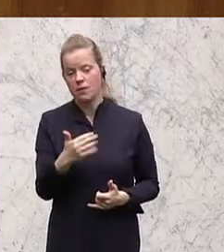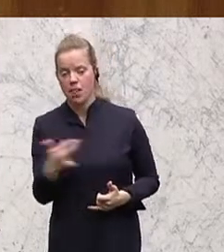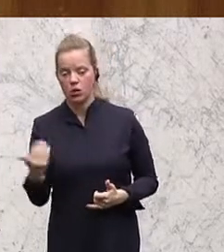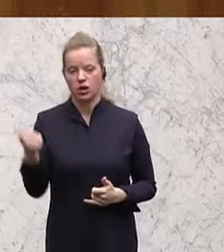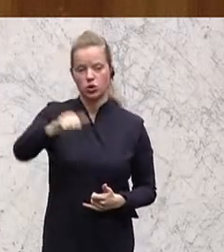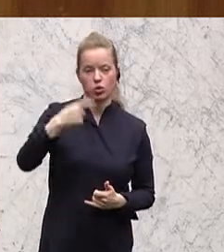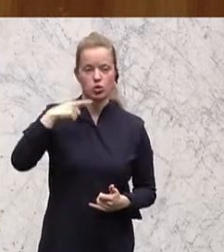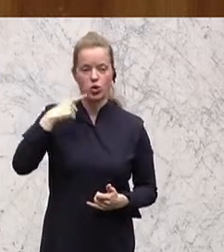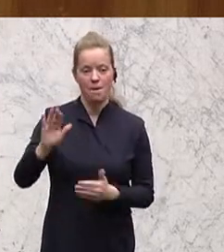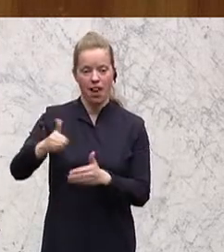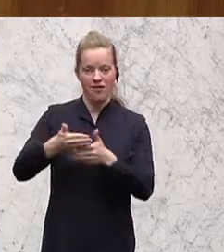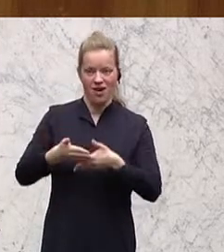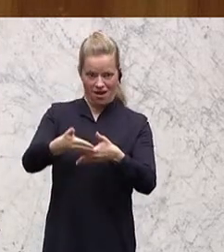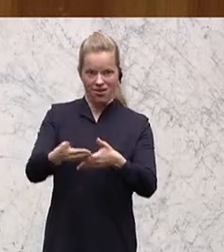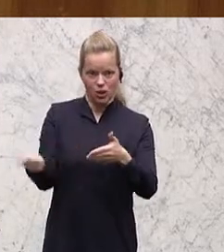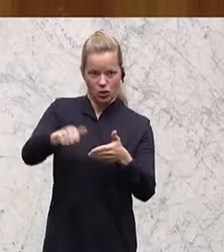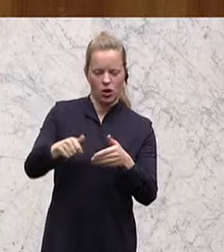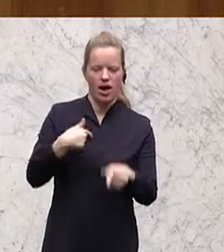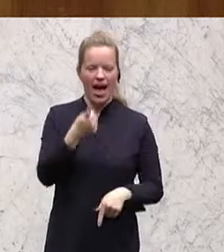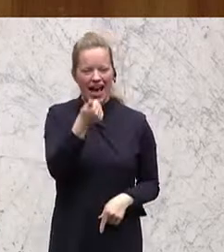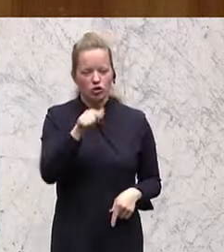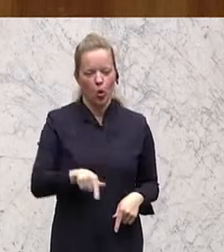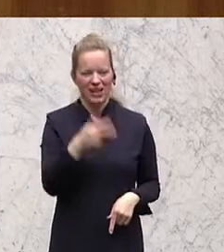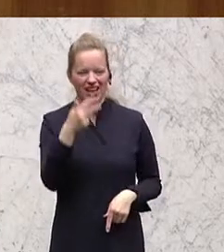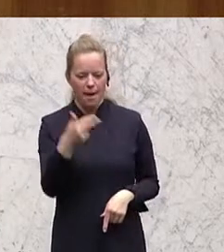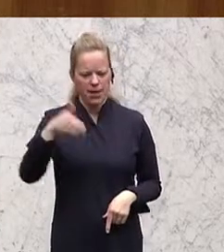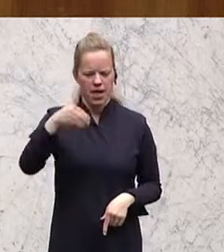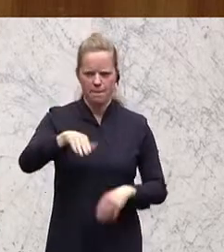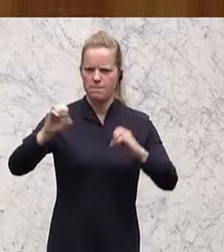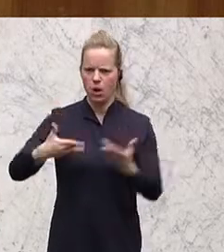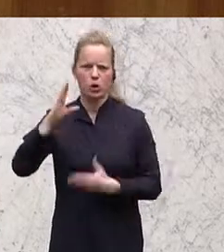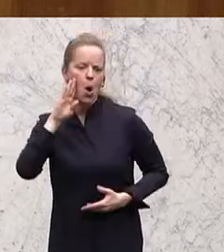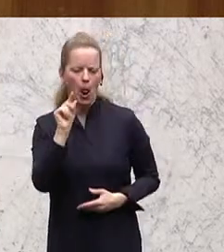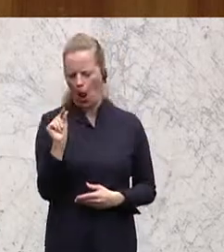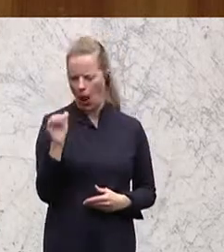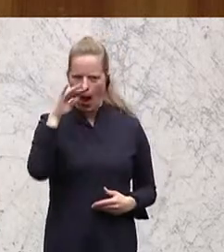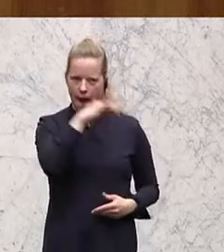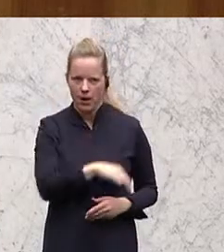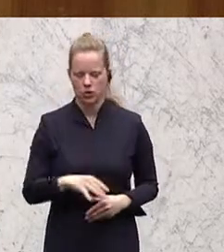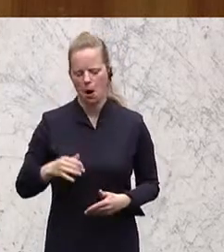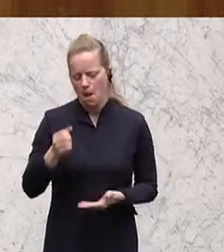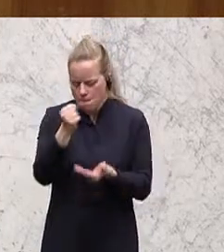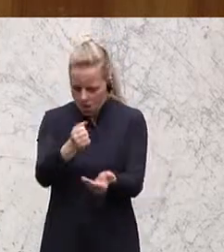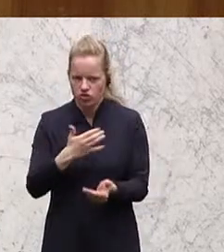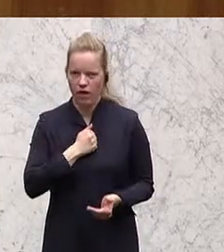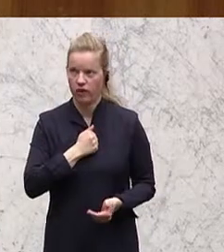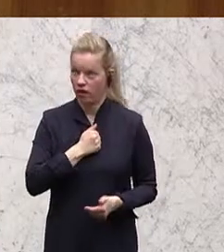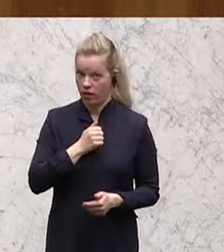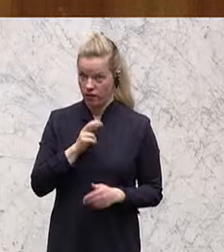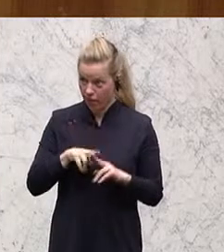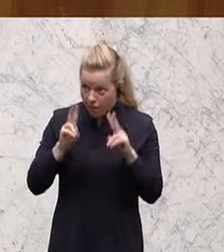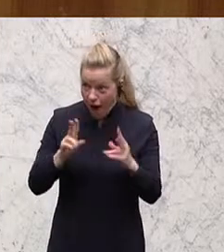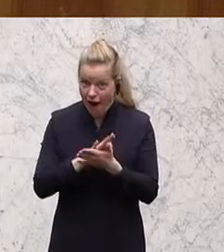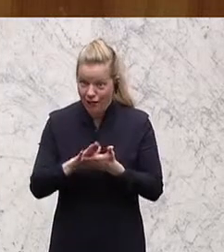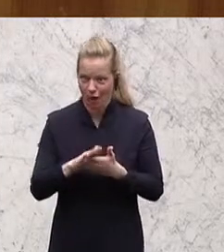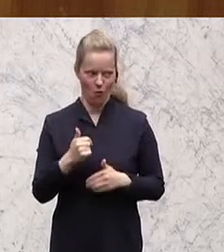Studienbeihilfe aufzutreiben. 1,3 Milliarden sind jetzt plötzlich Peanuts. Wenn es so einfach ist, sind wir sehr froh darüber. Wir